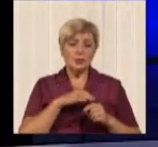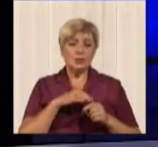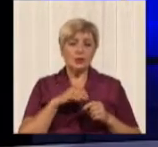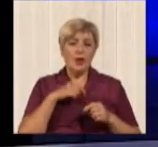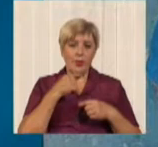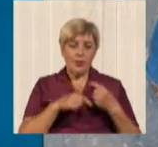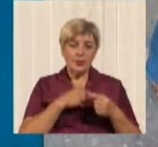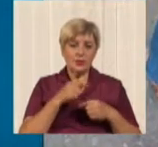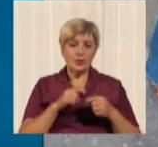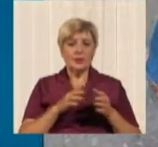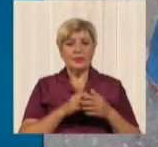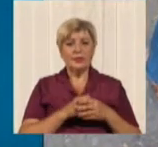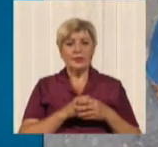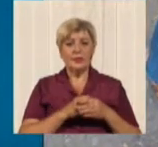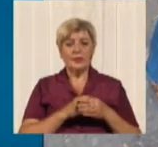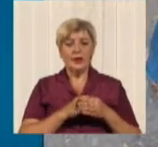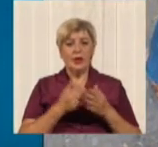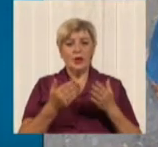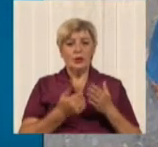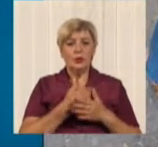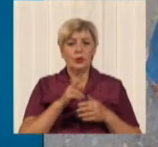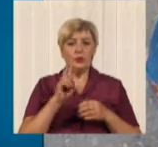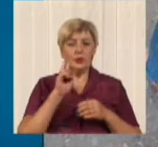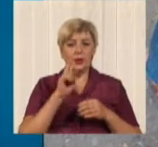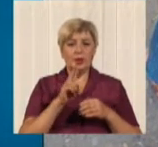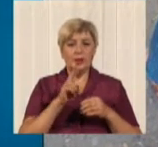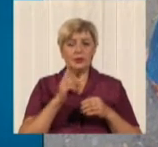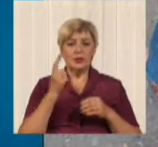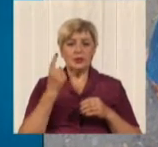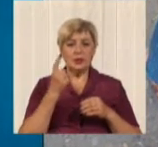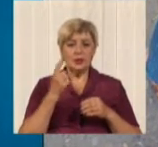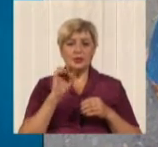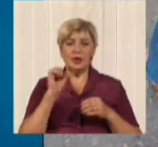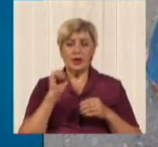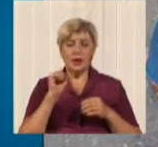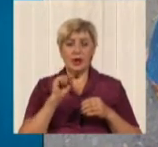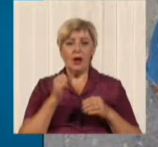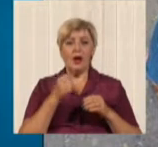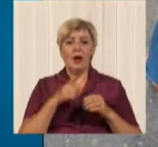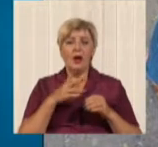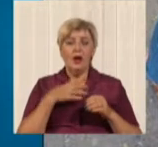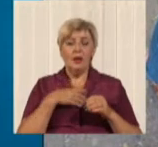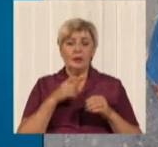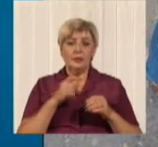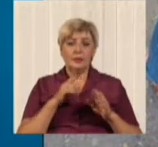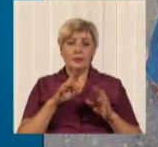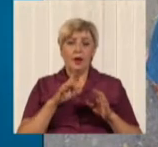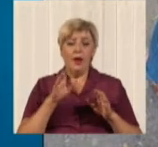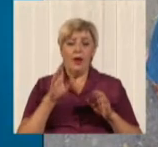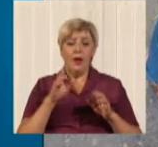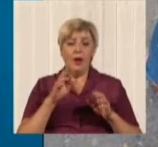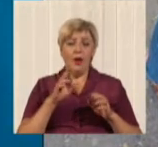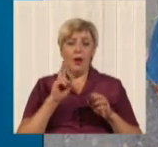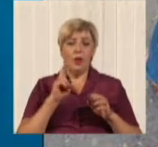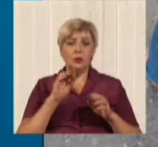Нові троллейбуси 1 і А. Внутри работает кондиціонер. Кондуктор вежливо предупреждает про подорожання с 5-го числа. А потом